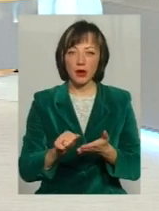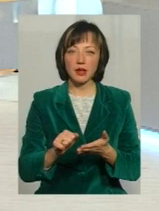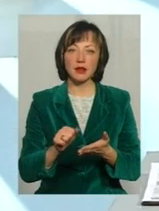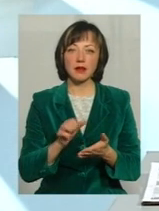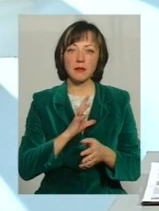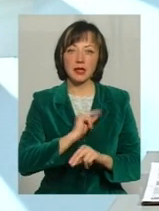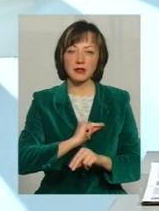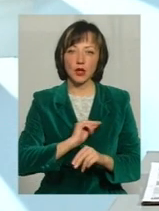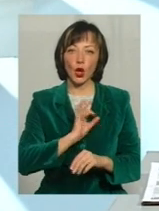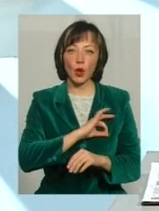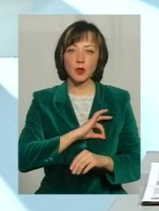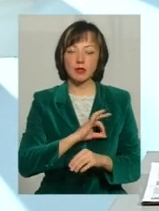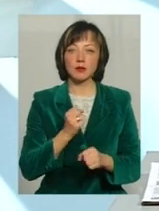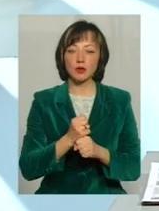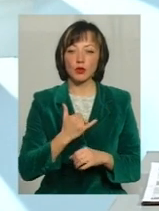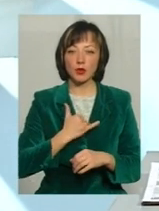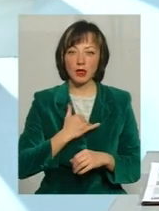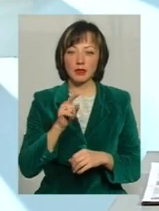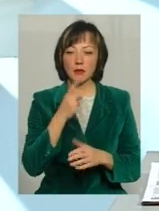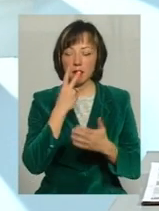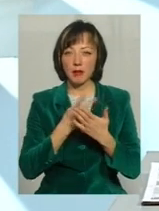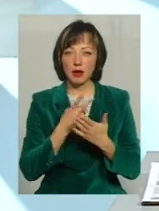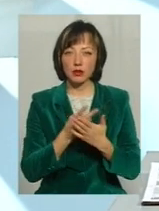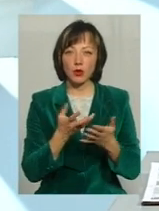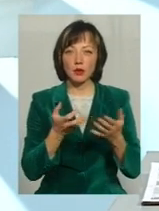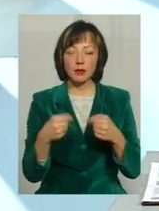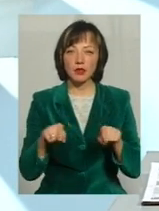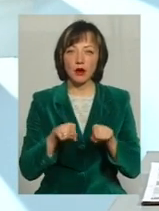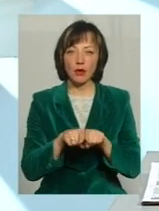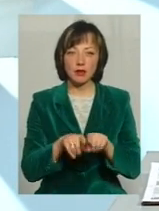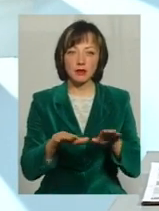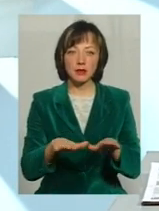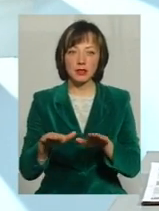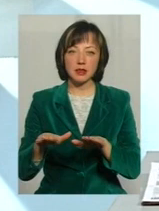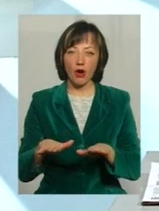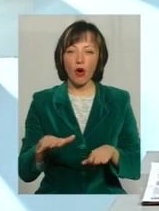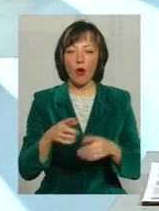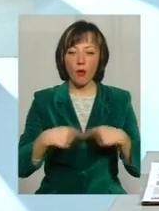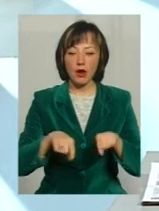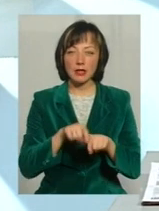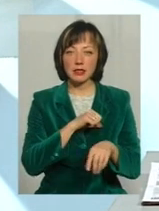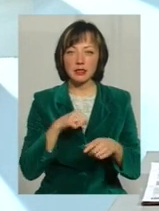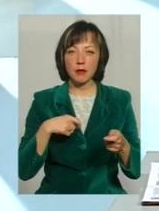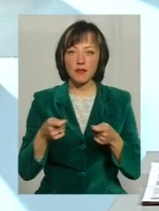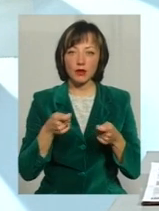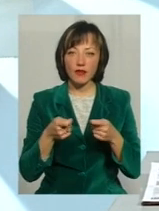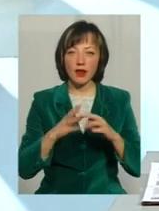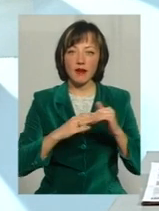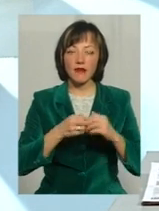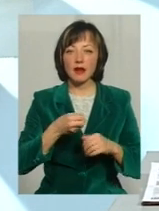бувши працівники юстиції, які працювали у нас І там, бачимо, отримали також об'єднаних місця Тобто це фахівці переважно, які